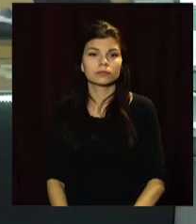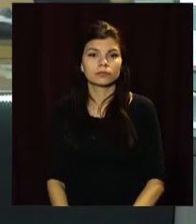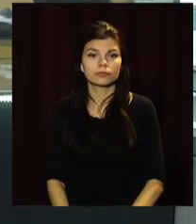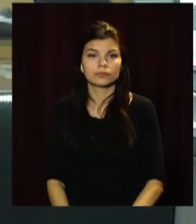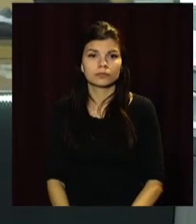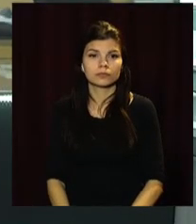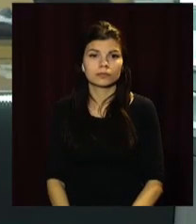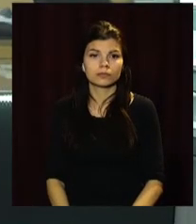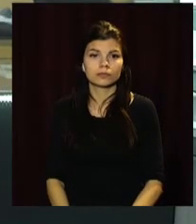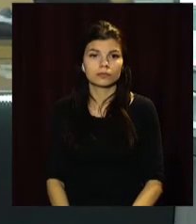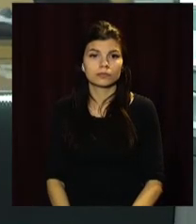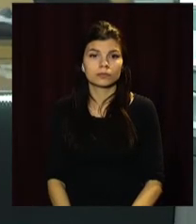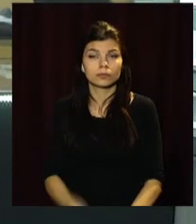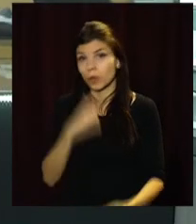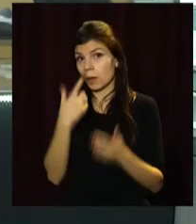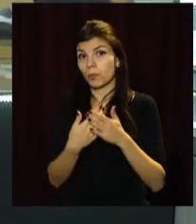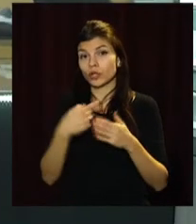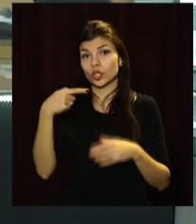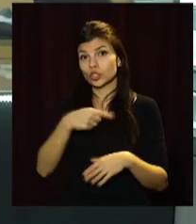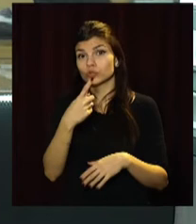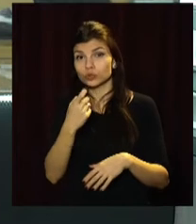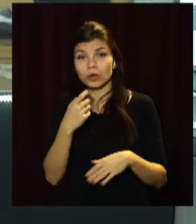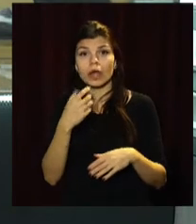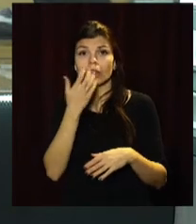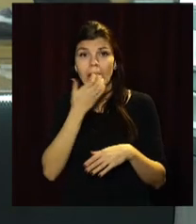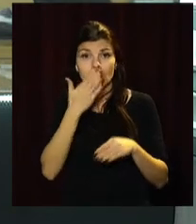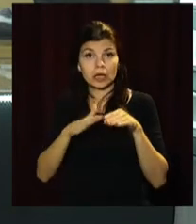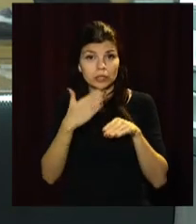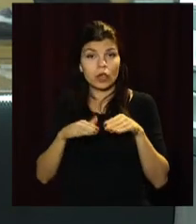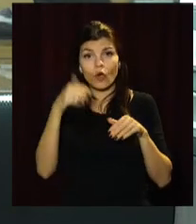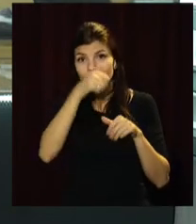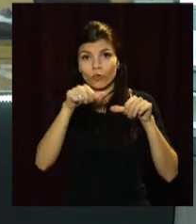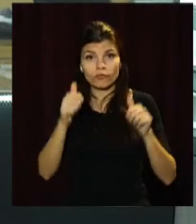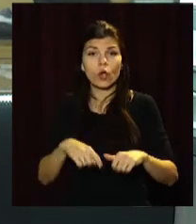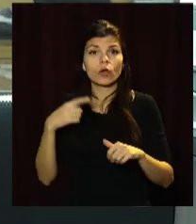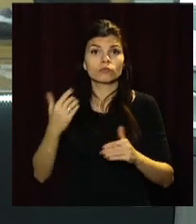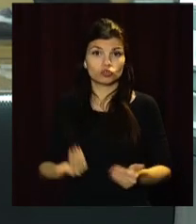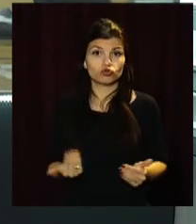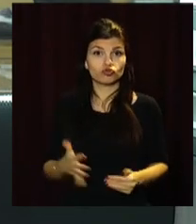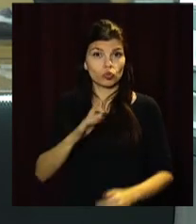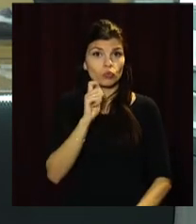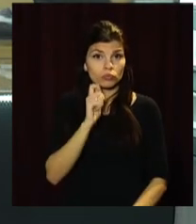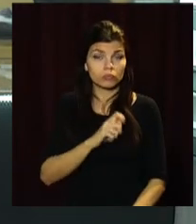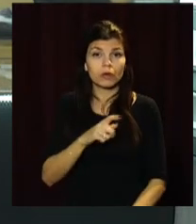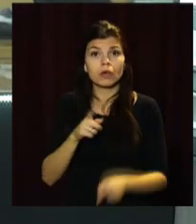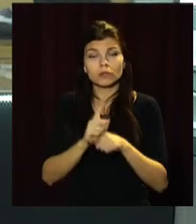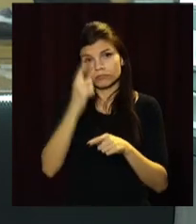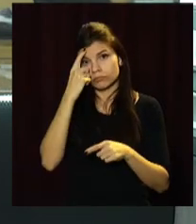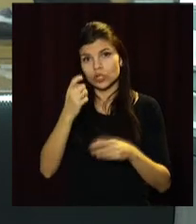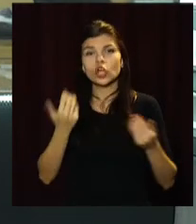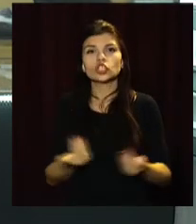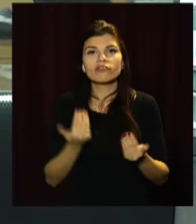Понад 1100 теплих кредитів цьогоріч оформили жителі області. Такі дані повідомляє Департамент житлово-комунального